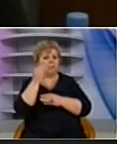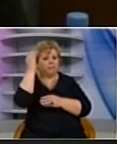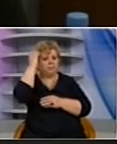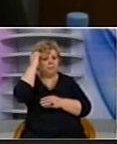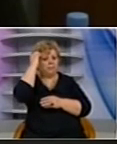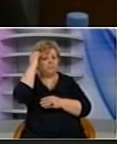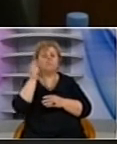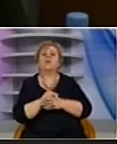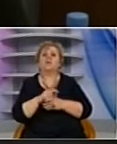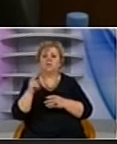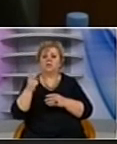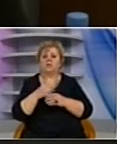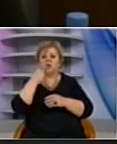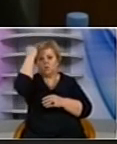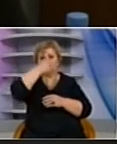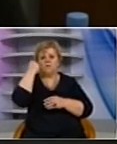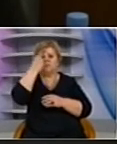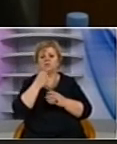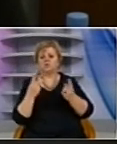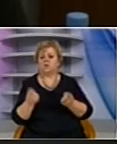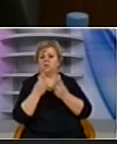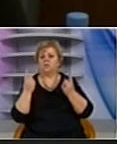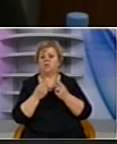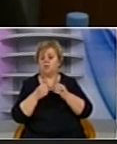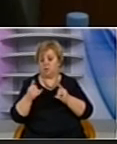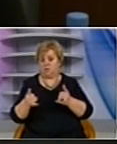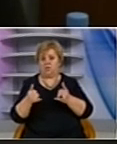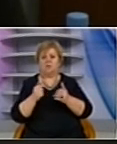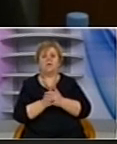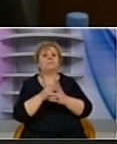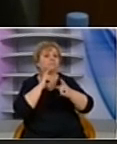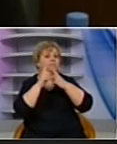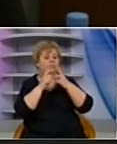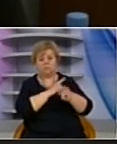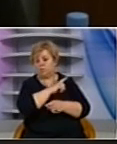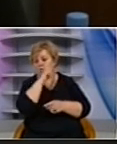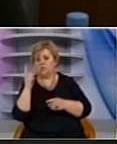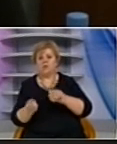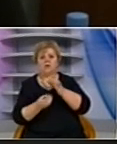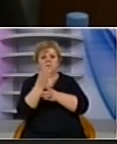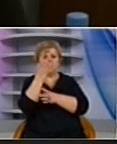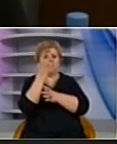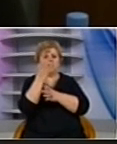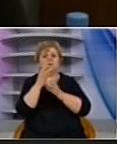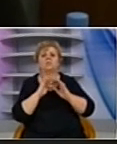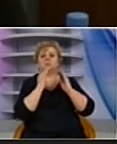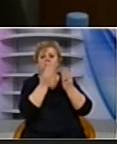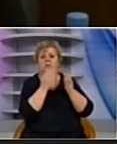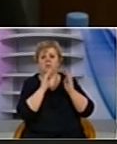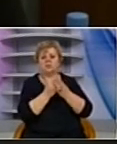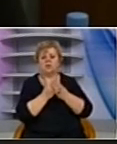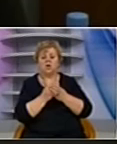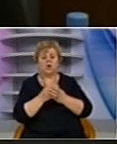proceset që e nduk e ndodhur Kosovës. Që nga procesi i bisedimeve e derit të të menimi mekanizma paralelit që bënë Kosovën